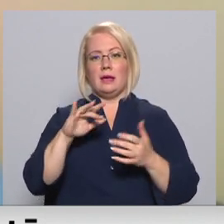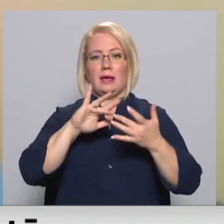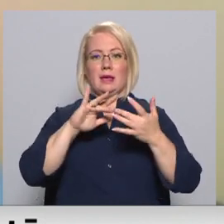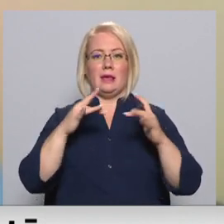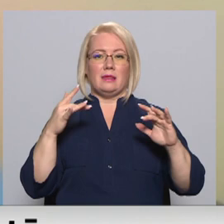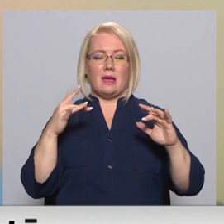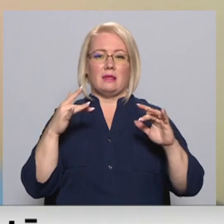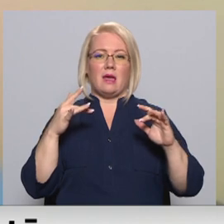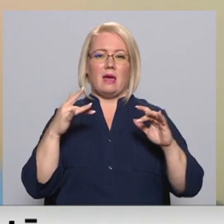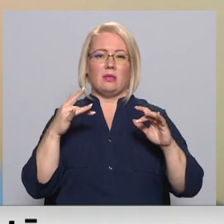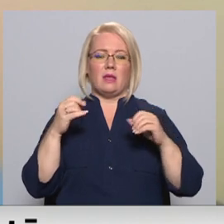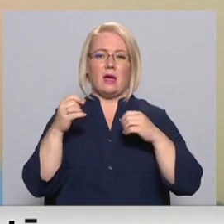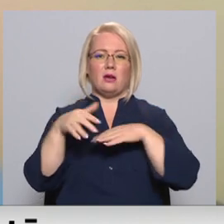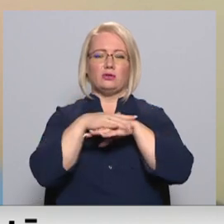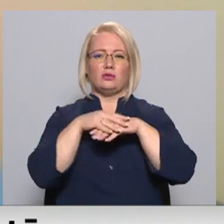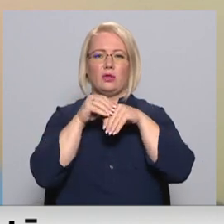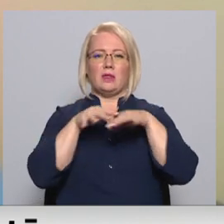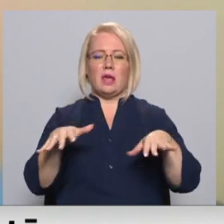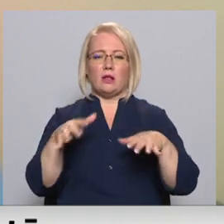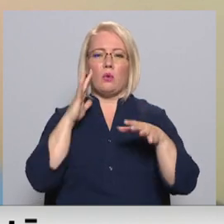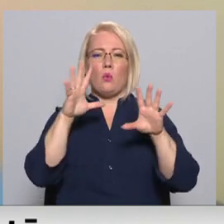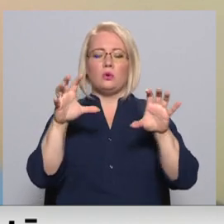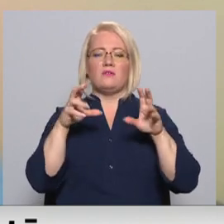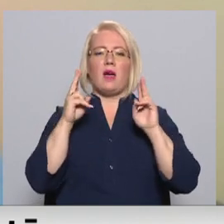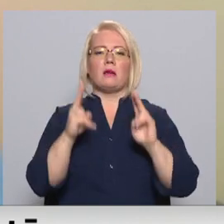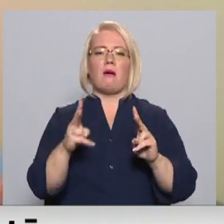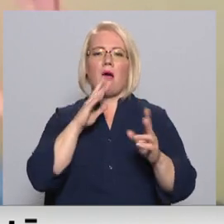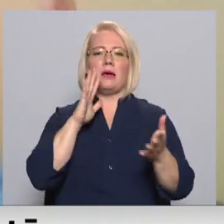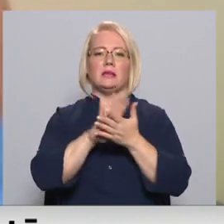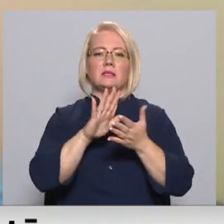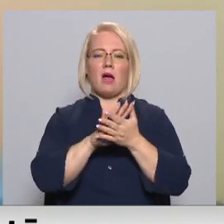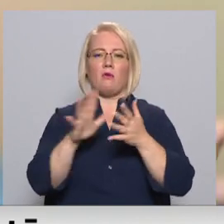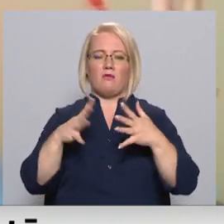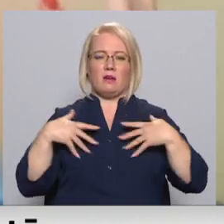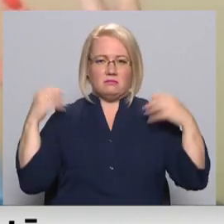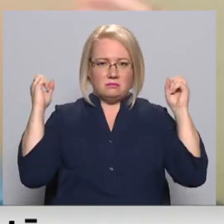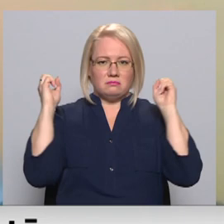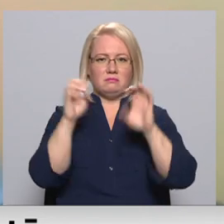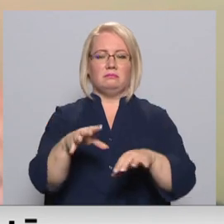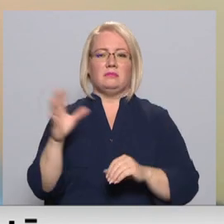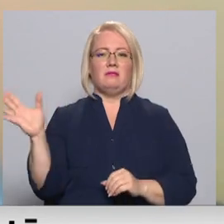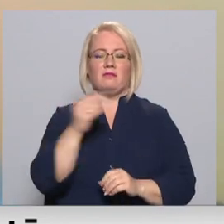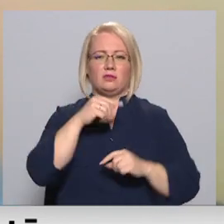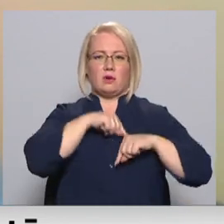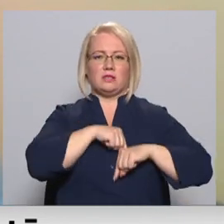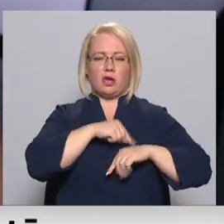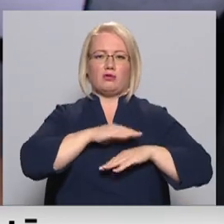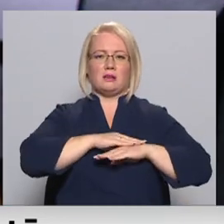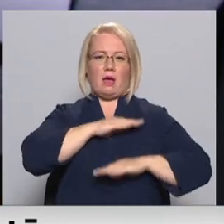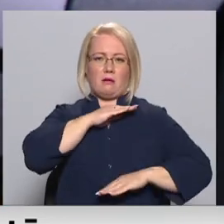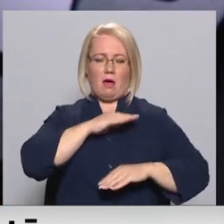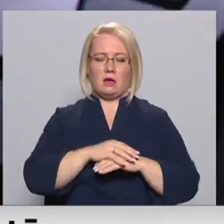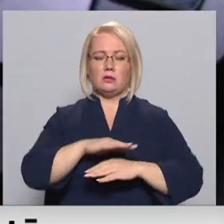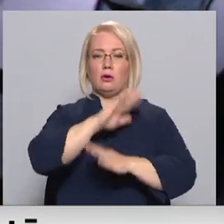tīklus uztver kaut kādu tādu izgāstu, kur vienkārši var gāzt ārā pilnīgi visu, kas viņos ir sakrājies.